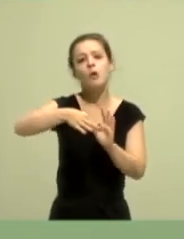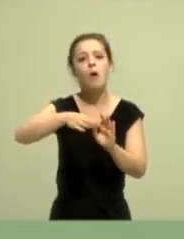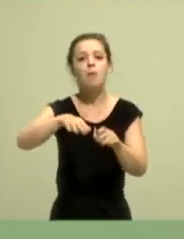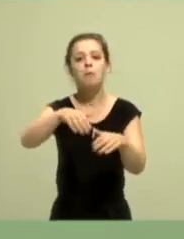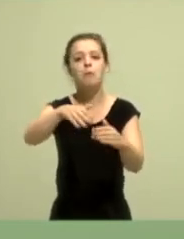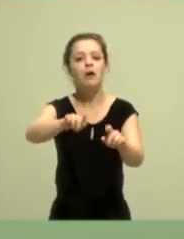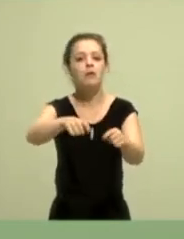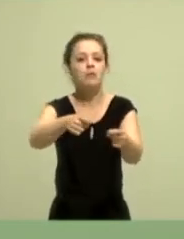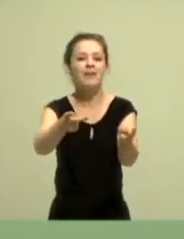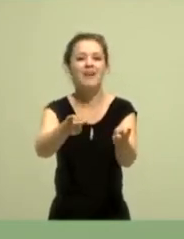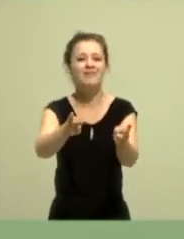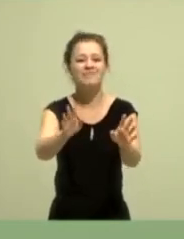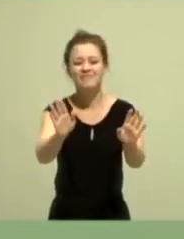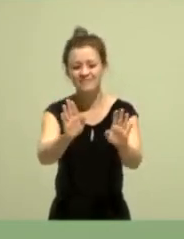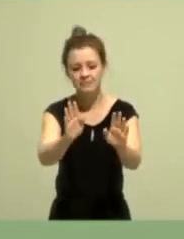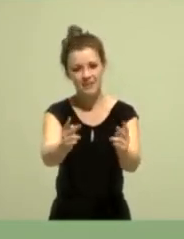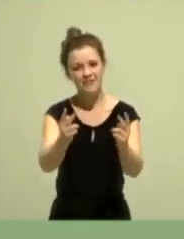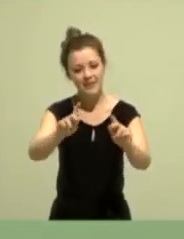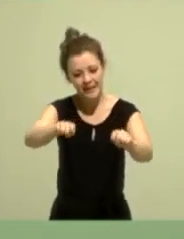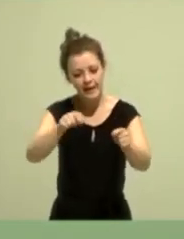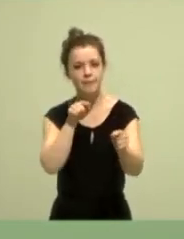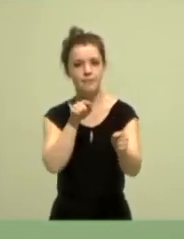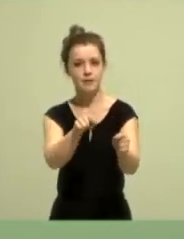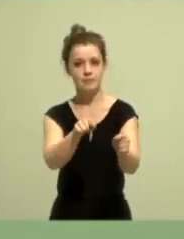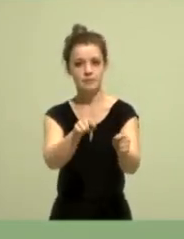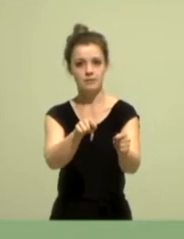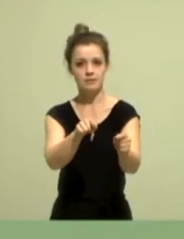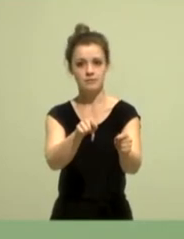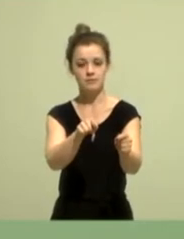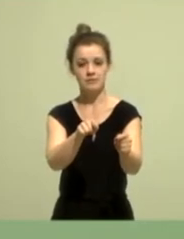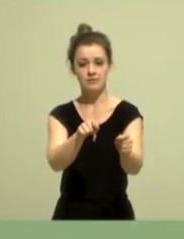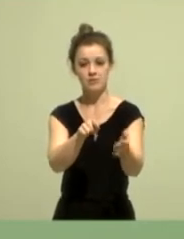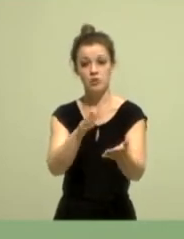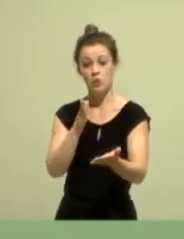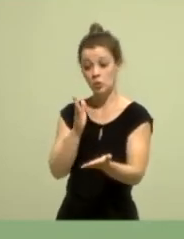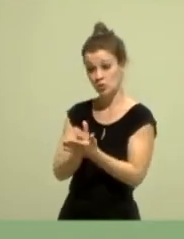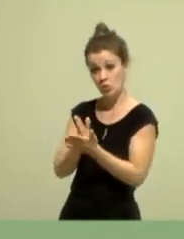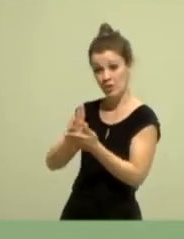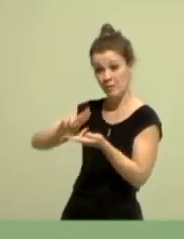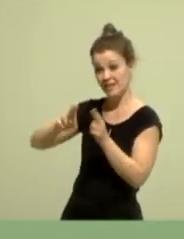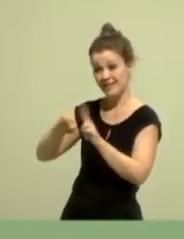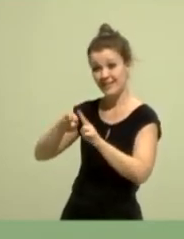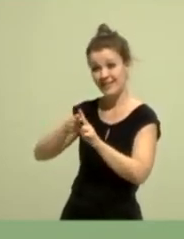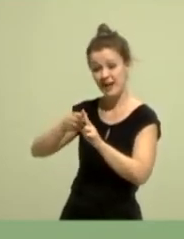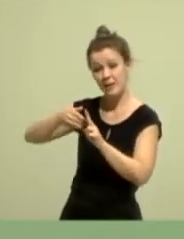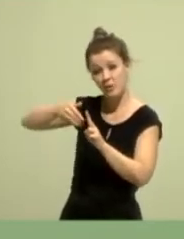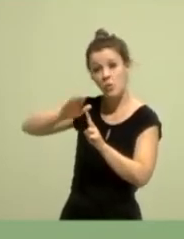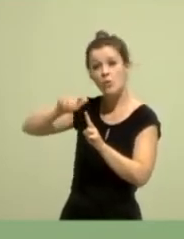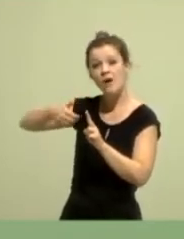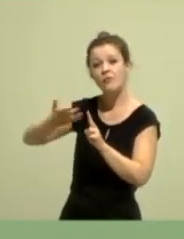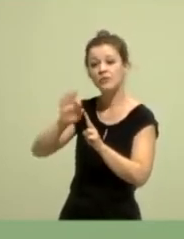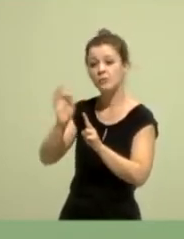Talsohle ist durchschritten. Wir haben doppelt so viele Mitglieder. Unsere Bedeutung ist in der politischen Landschaft